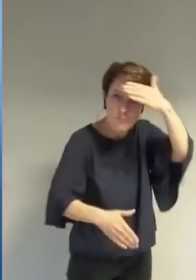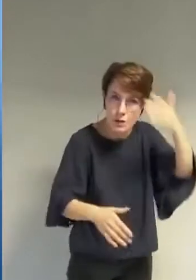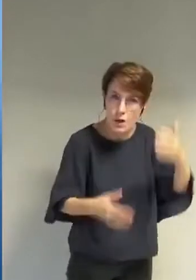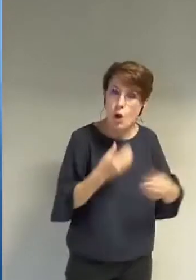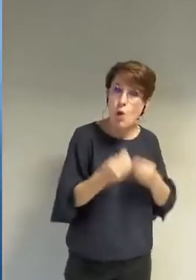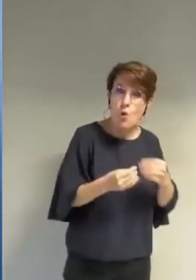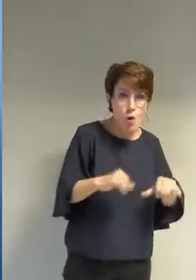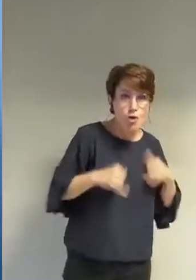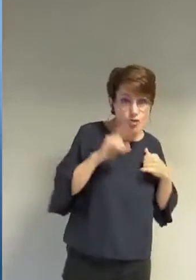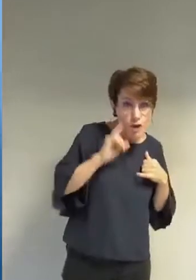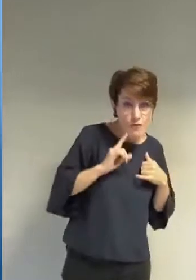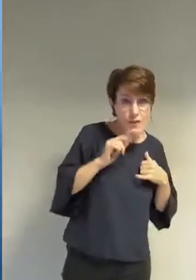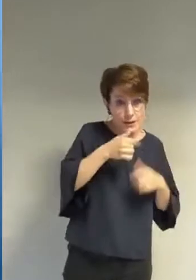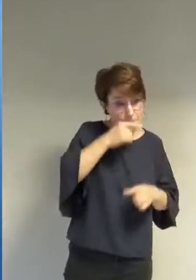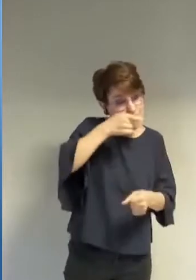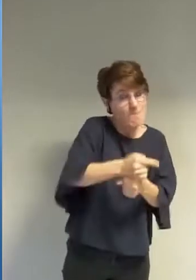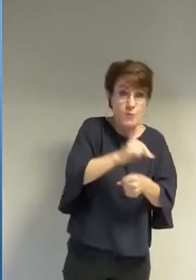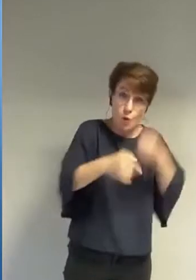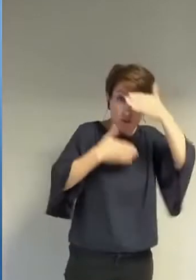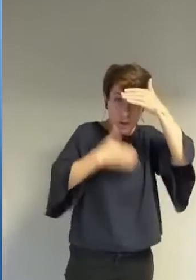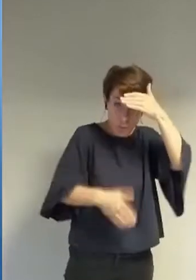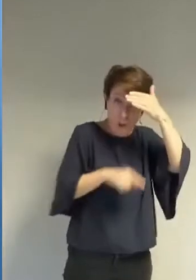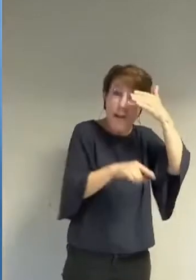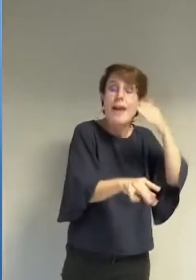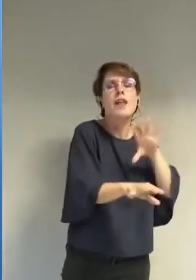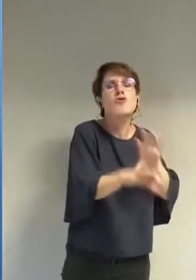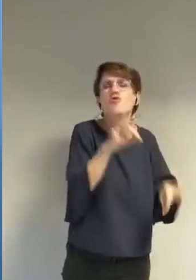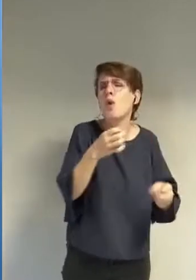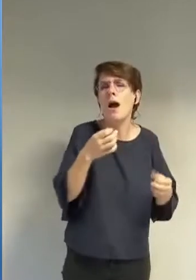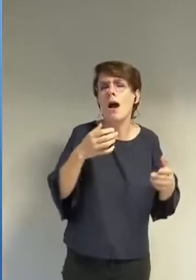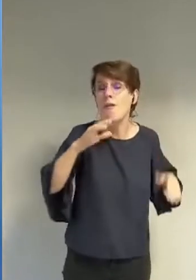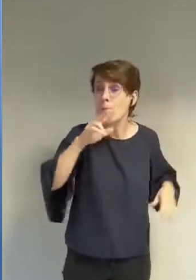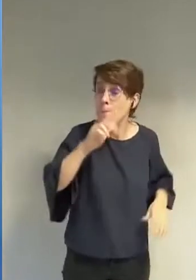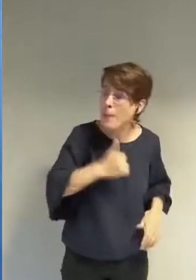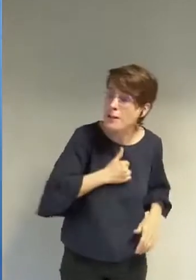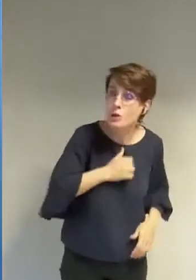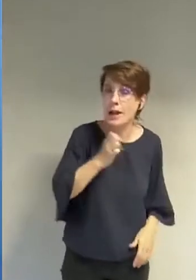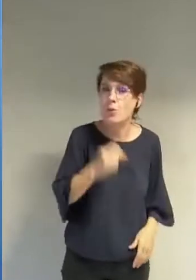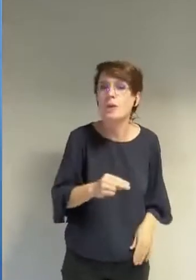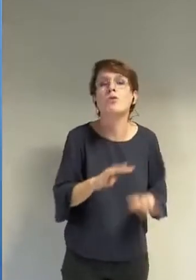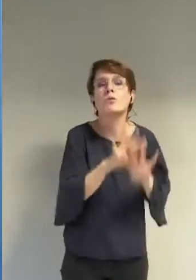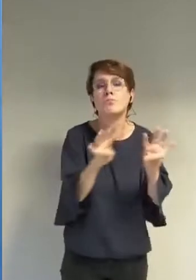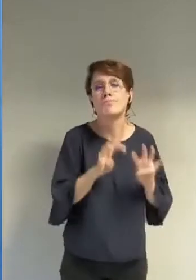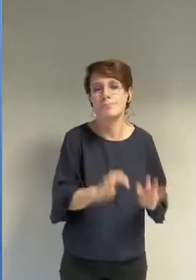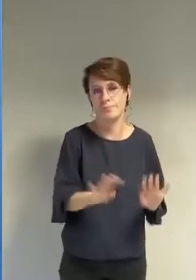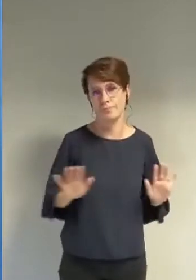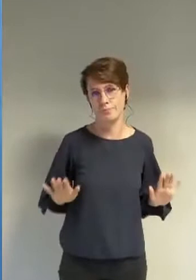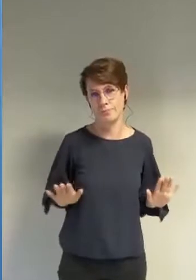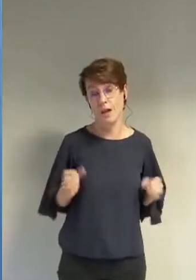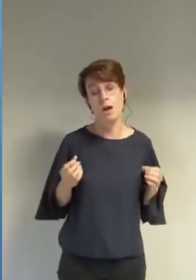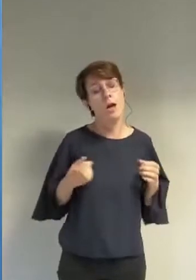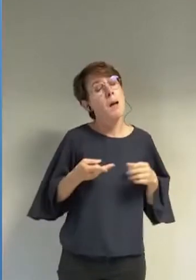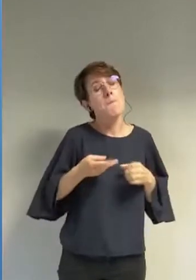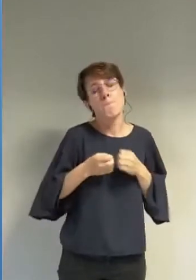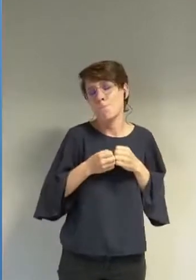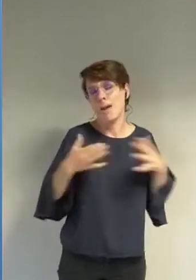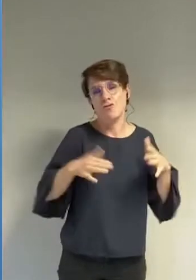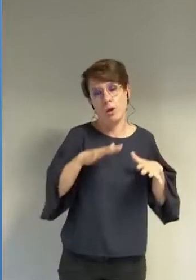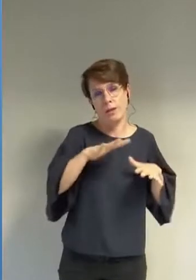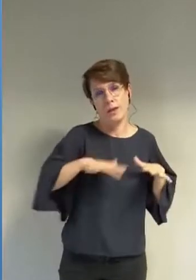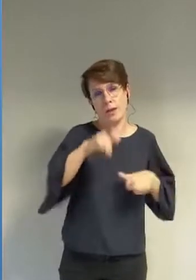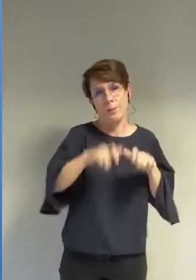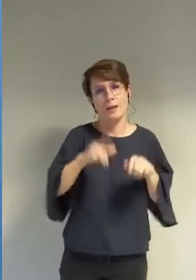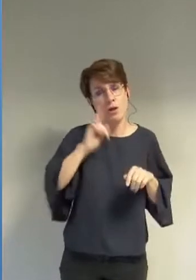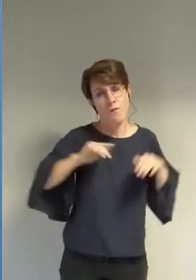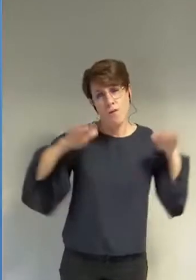auront-elles choisi de le porter les femmes musulmanes en grande majorité souhaitent être considérées comme